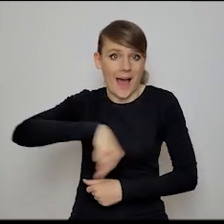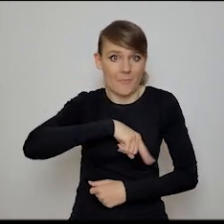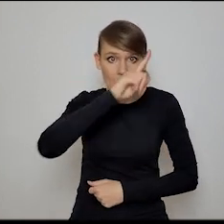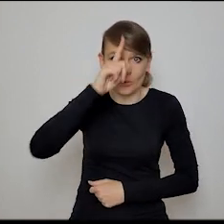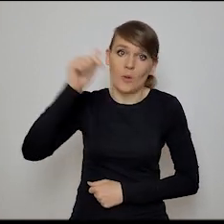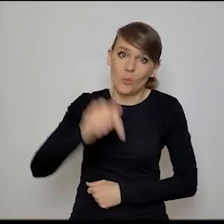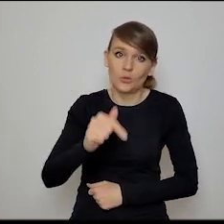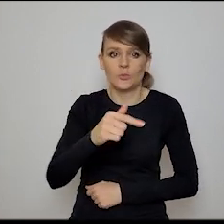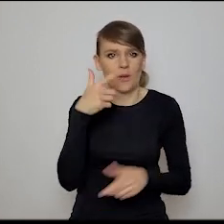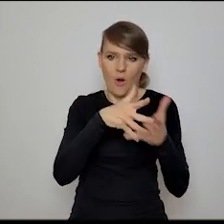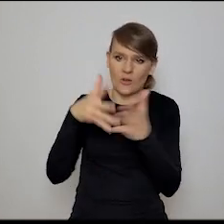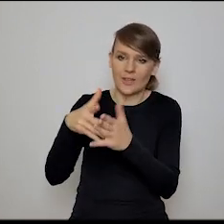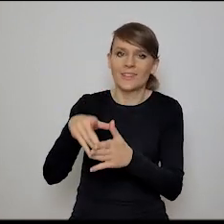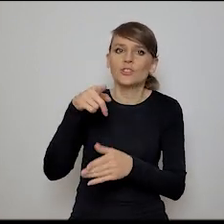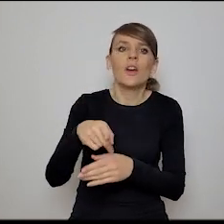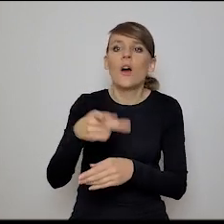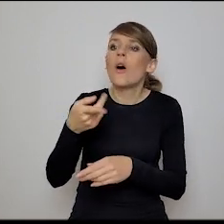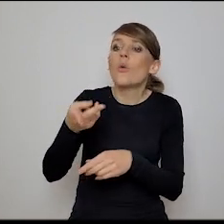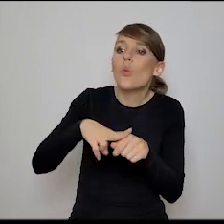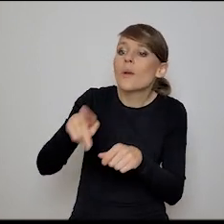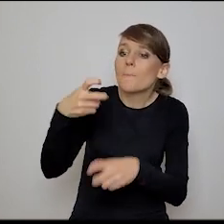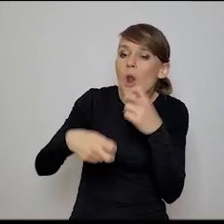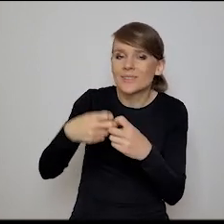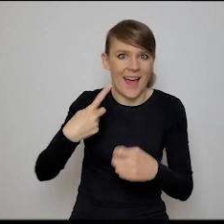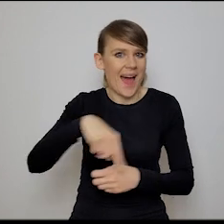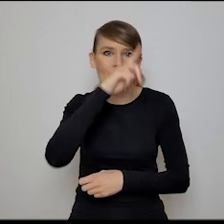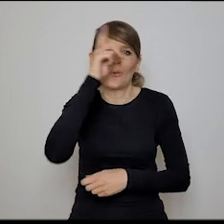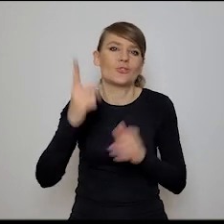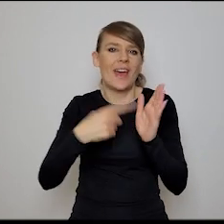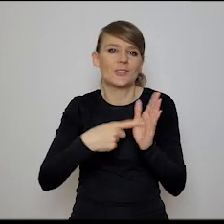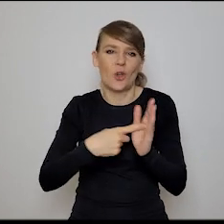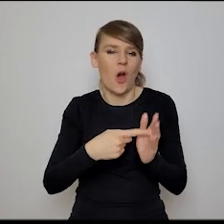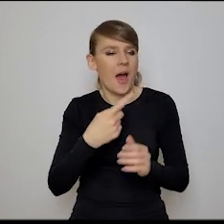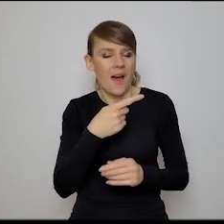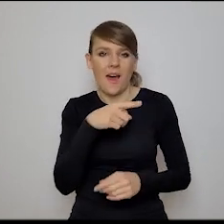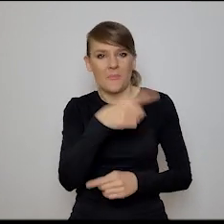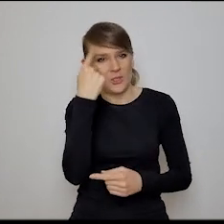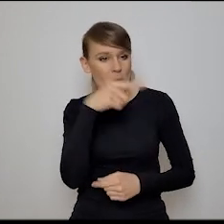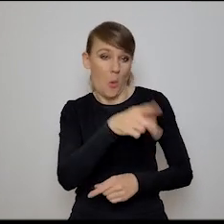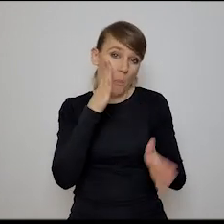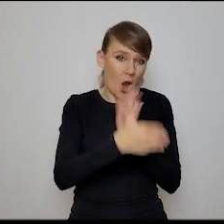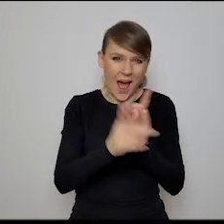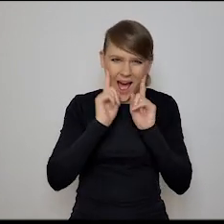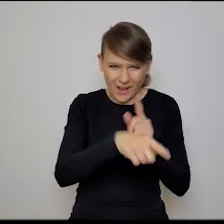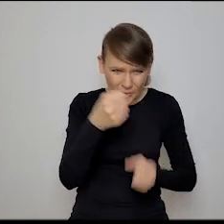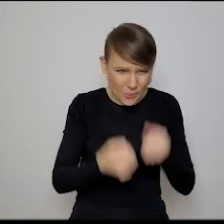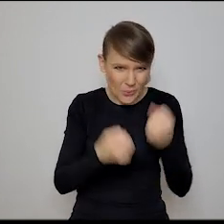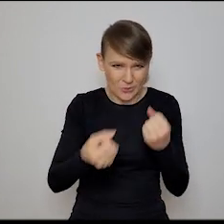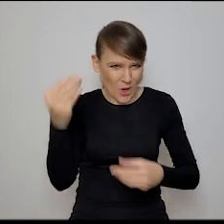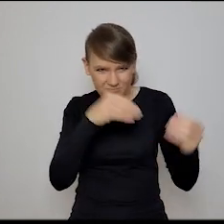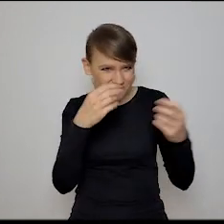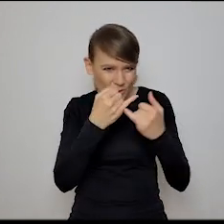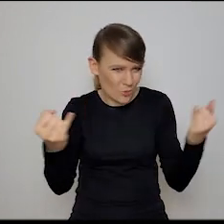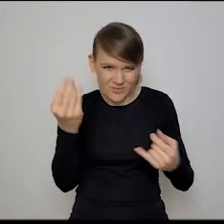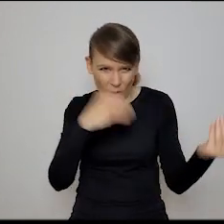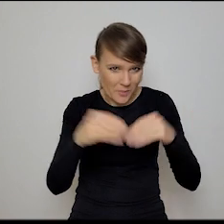mamy kłopot z tymi, żeby upraszczamy niektóre złożone, prawda? Tak, to prawda, to prawda. Znaczy, wiesz, bo ta rola co do zasady na